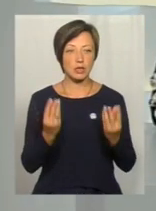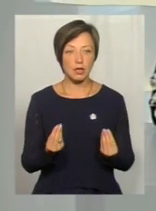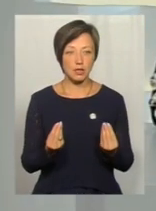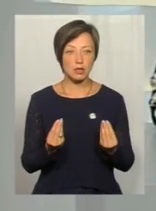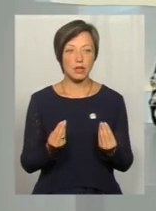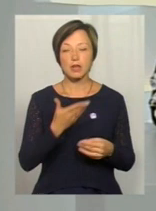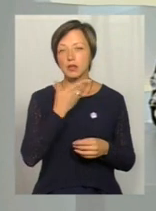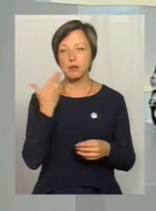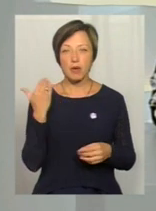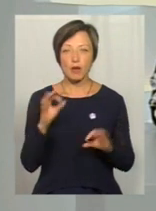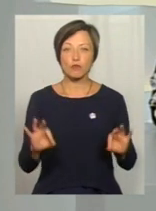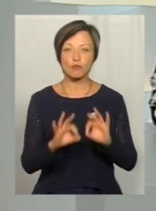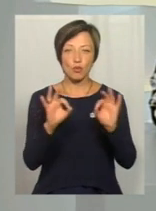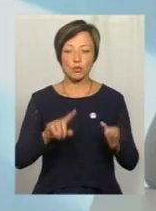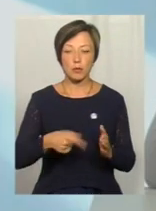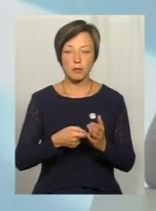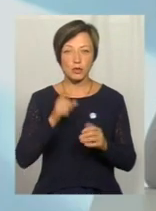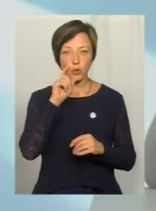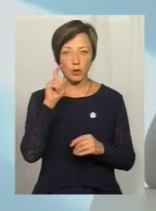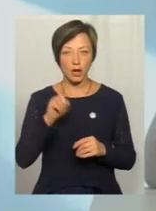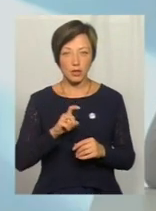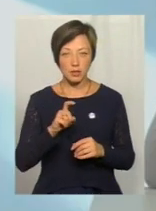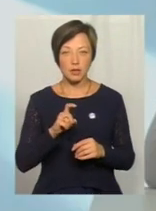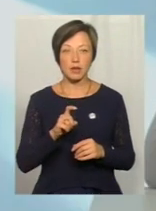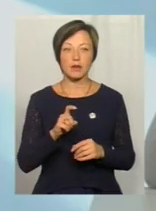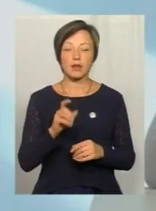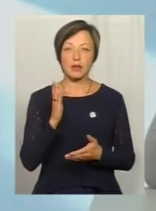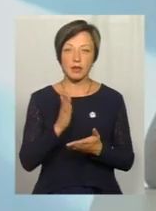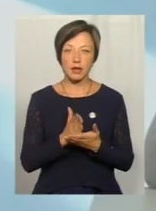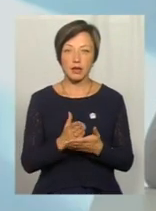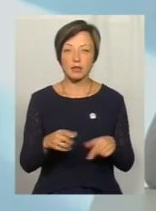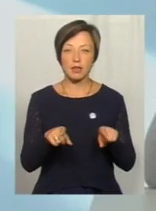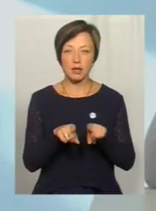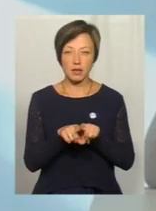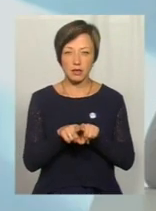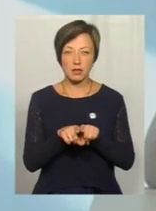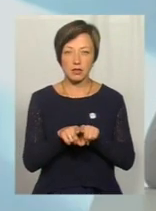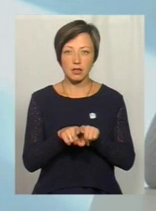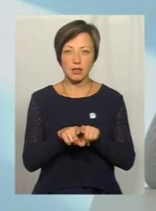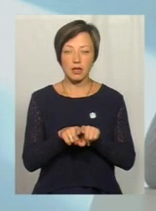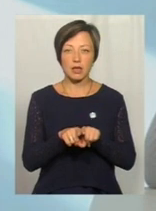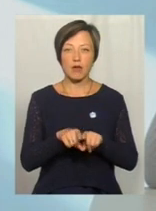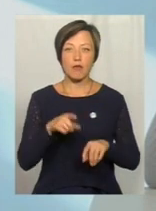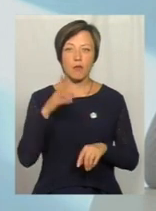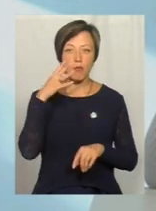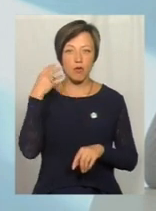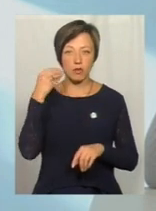немає в жодному місті України. Він є, наскільки мені відомо, в Кишиневі.